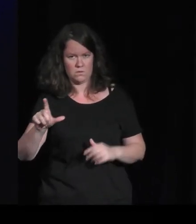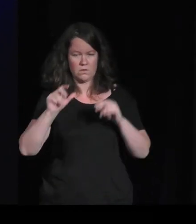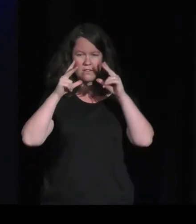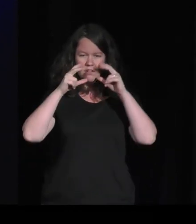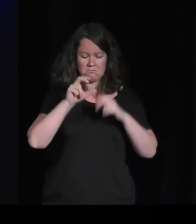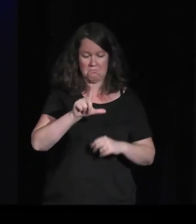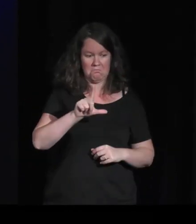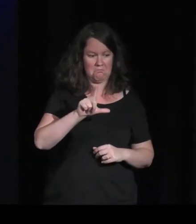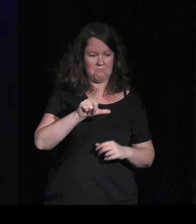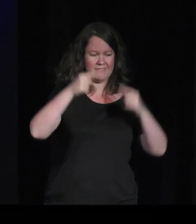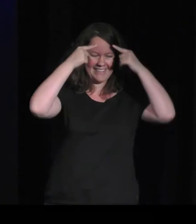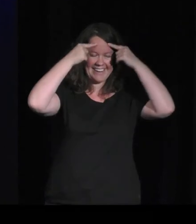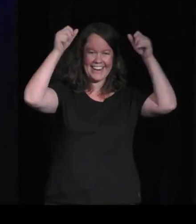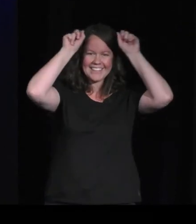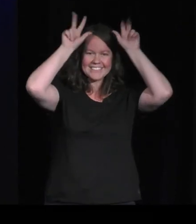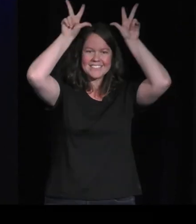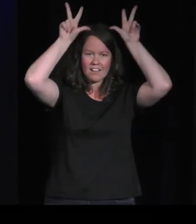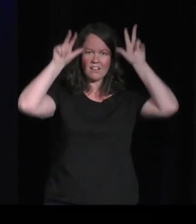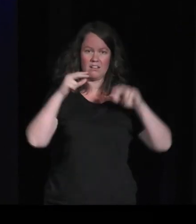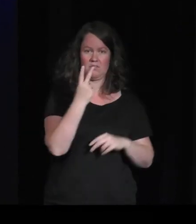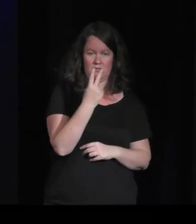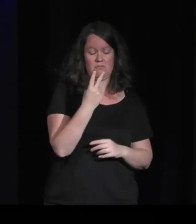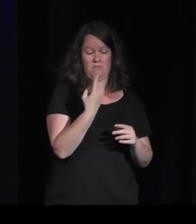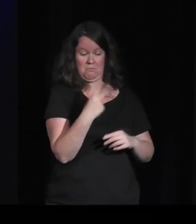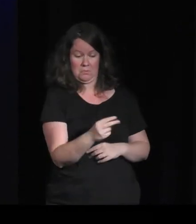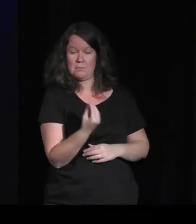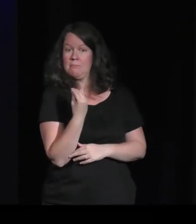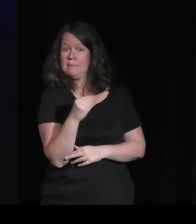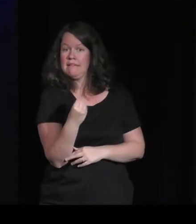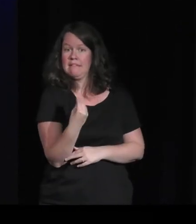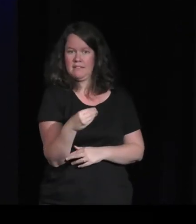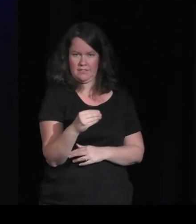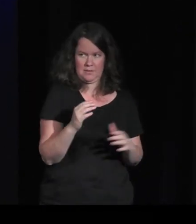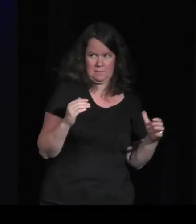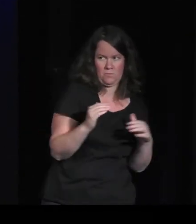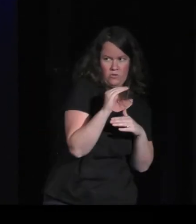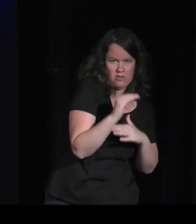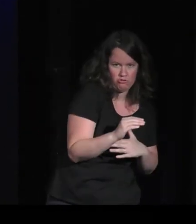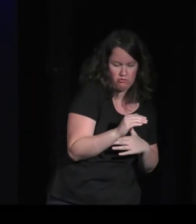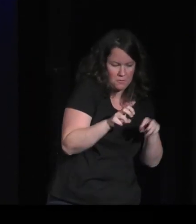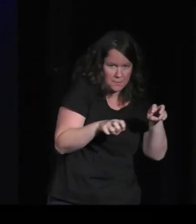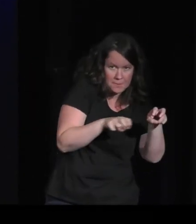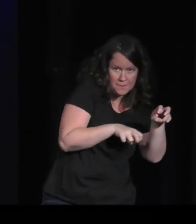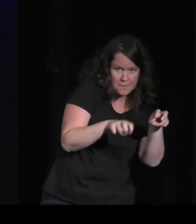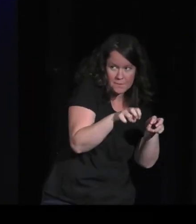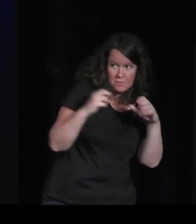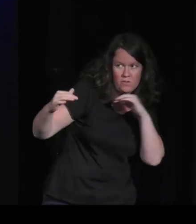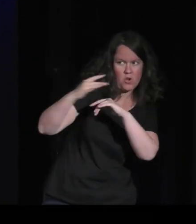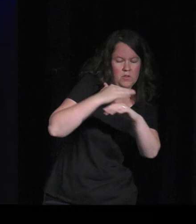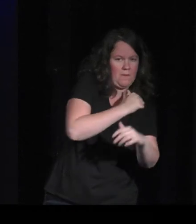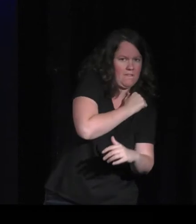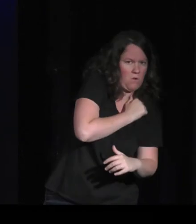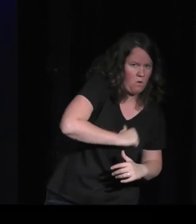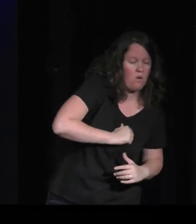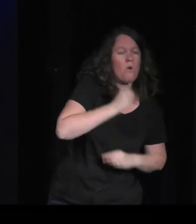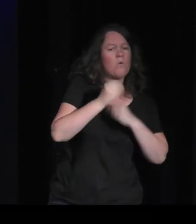finalement les préserver de leur environnement ou peut-être d'une façon plus violente un jeu que j'ai découvert pour préparer